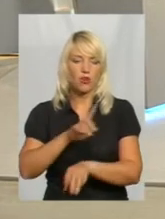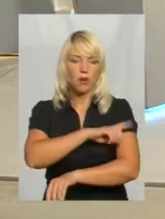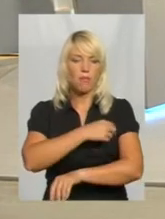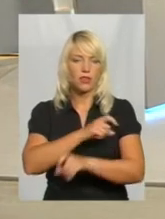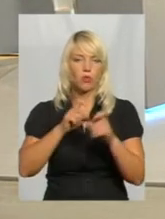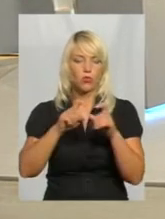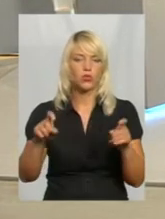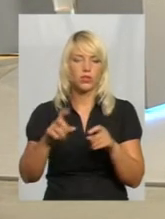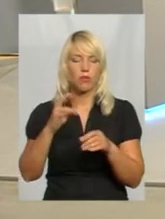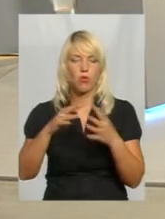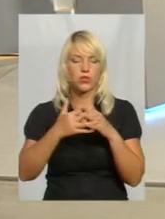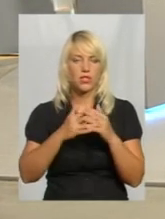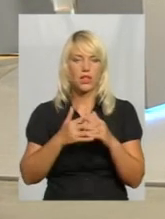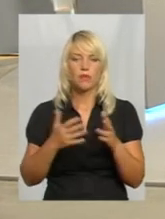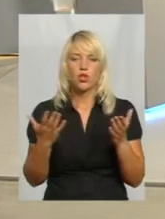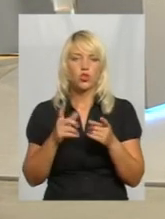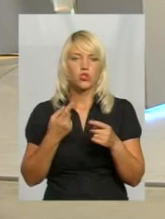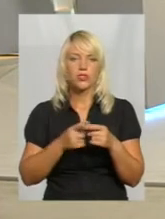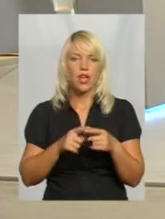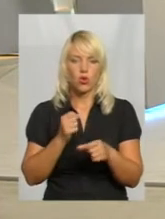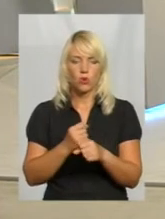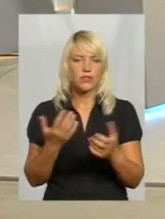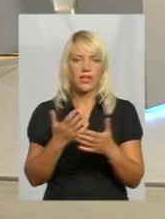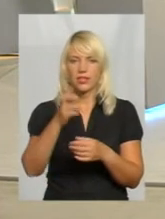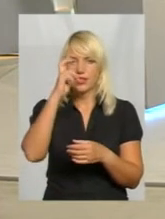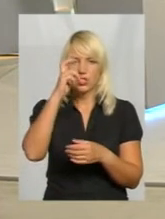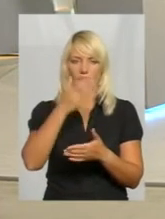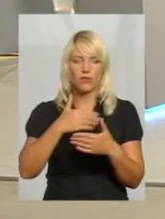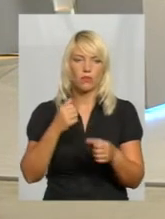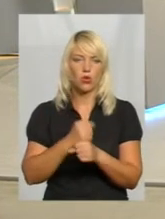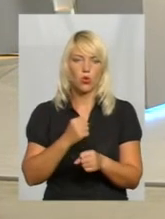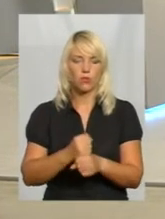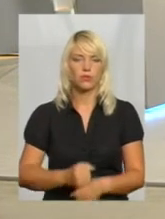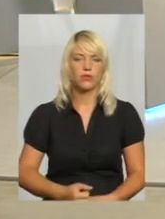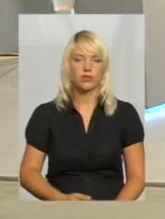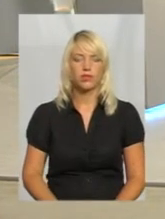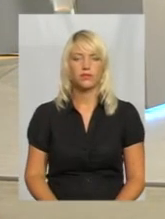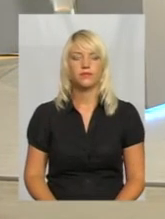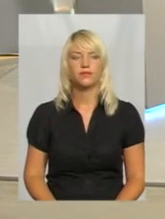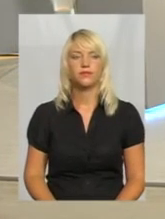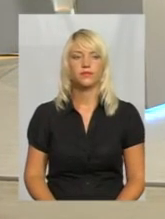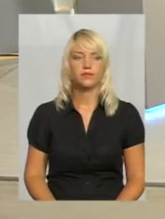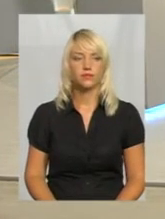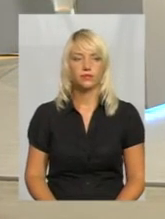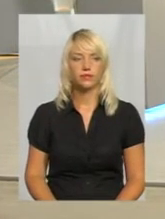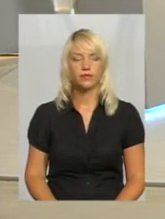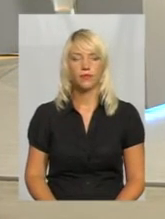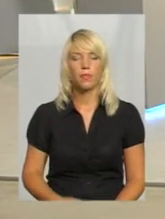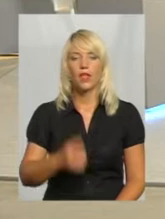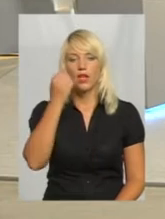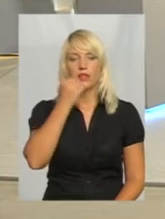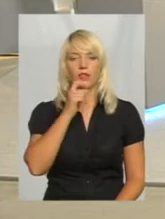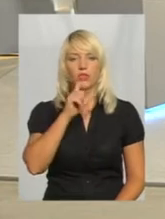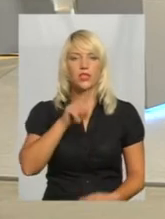Що це робиться? В якій ми державі живемо? Доки таке буде? Дякую. Ми почули Ваше питання. Дякую. Пане Якове. Дякую за